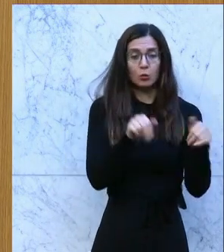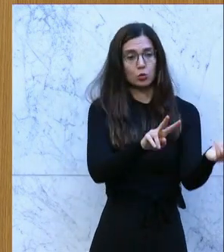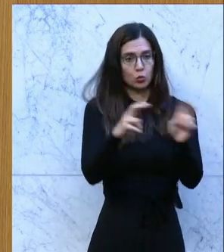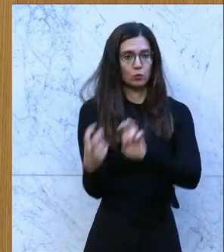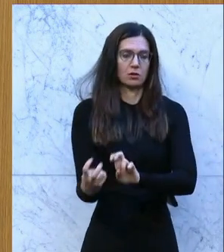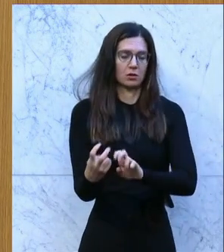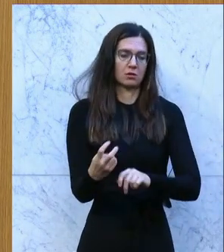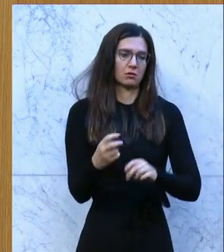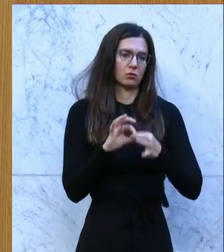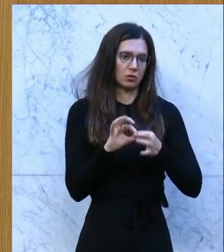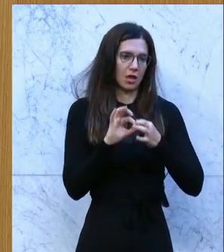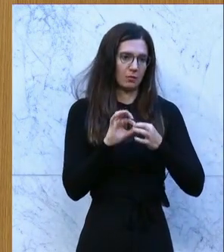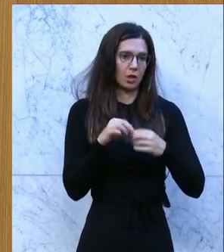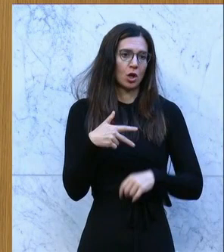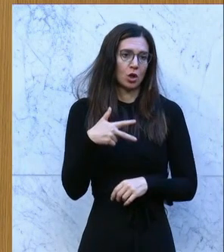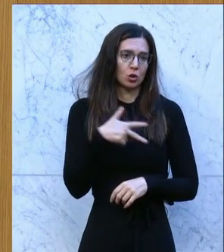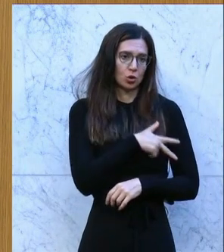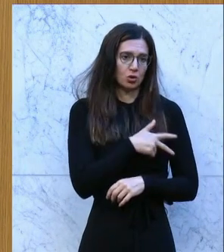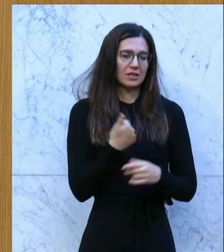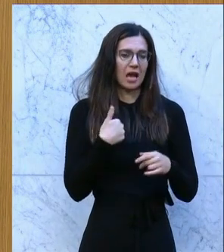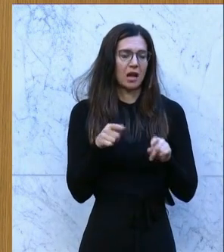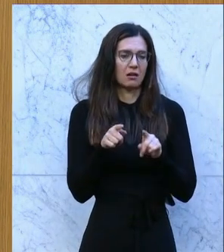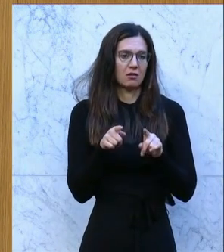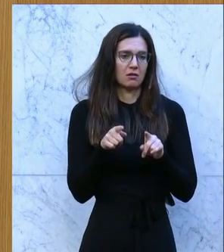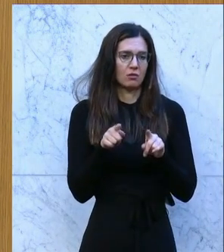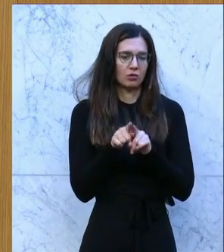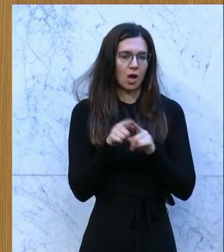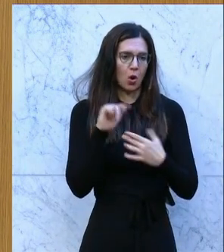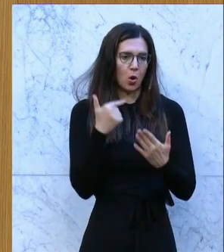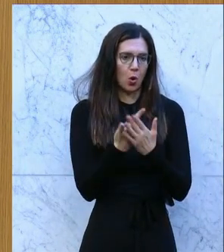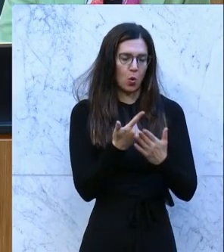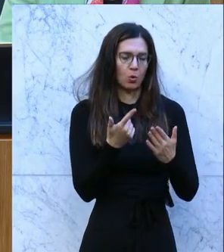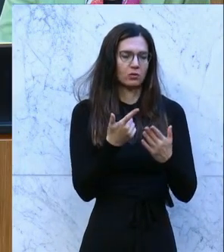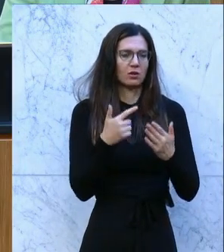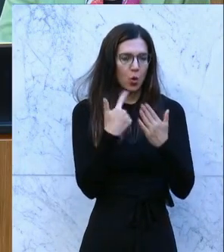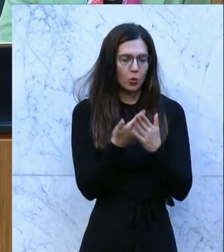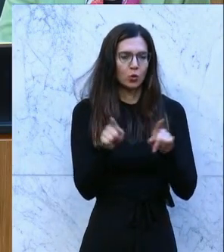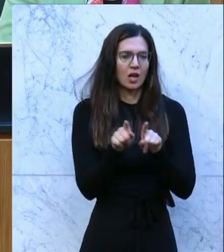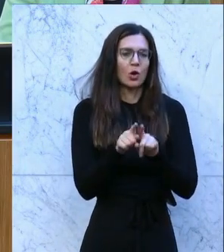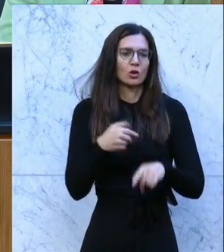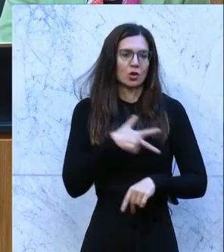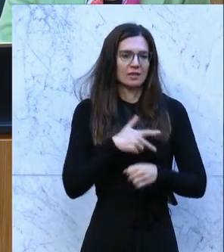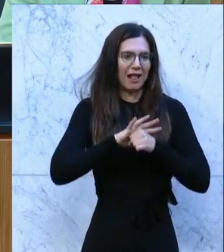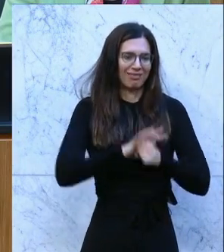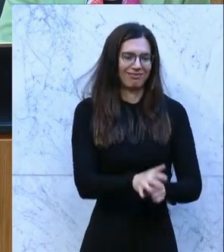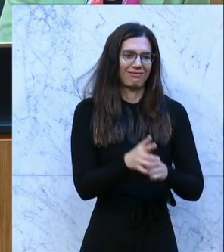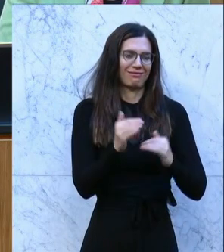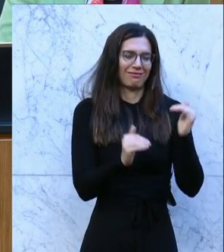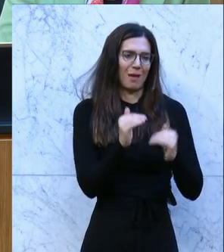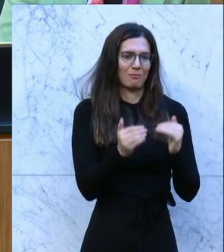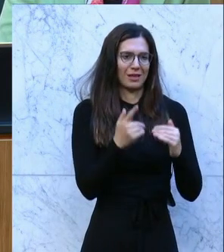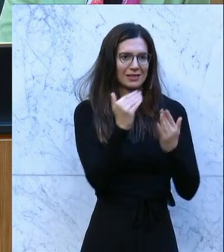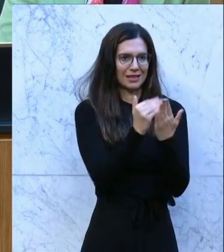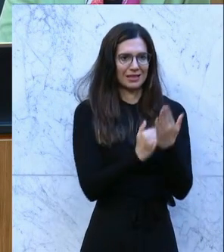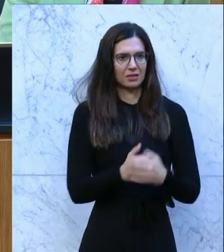Lohn und Sozialdumpingbekämpfungsgesetz. Zusatzfrage? Ich möchte bei diesem Thema noch